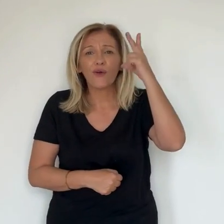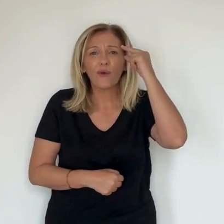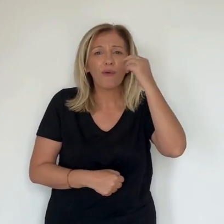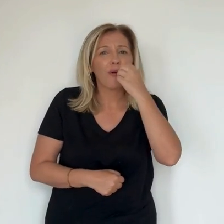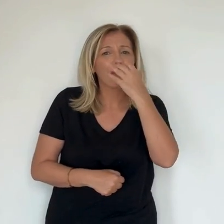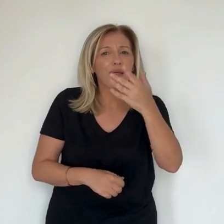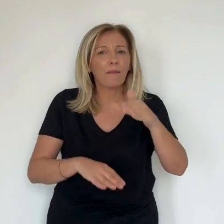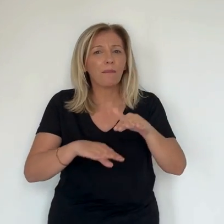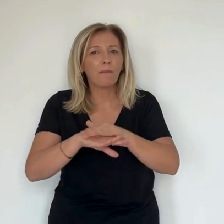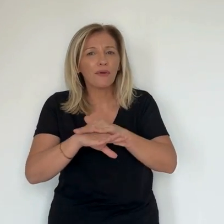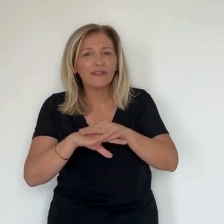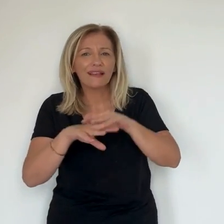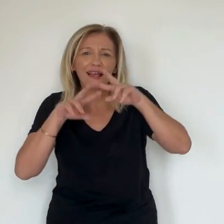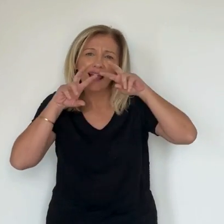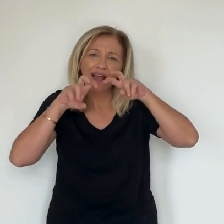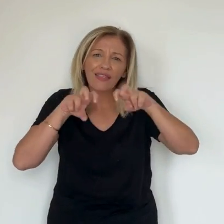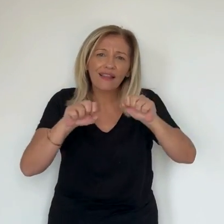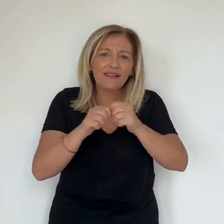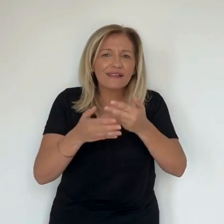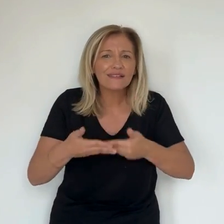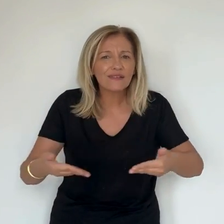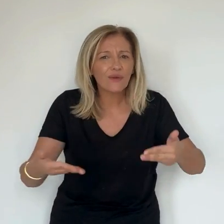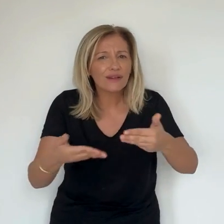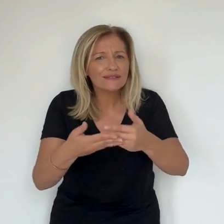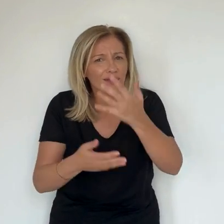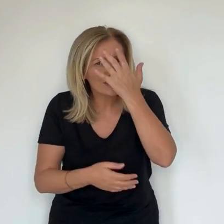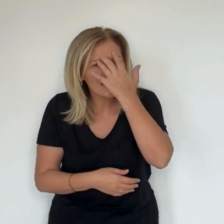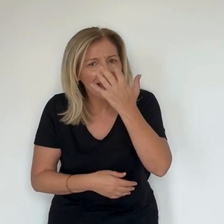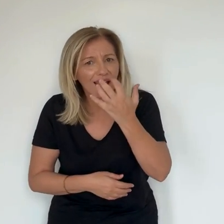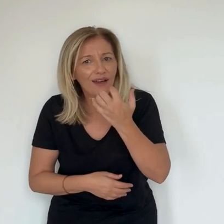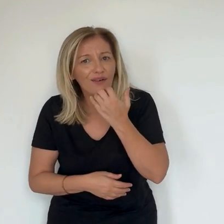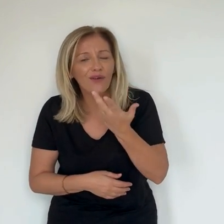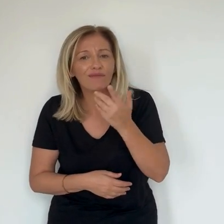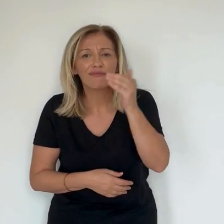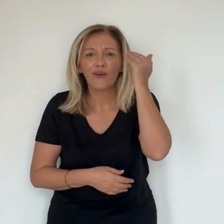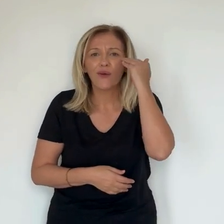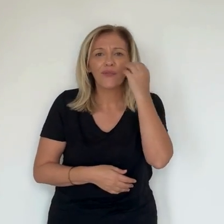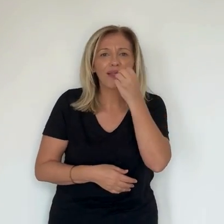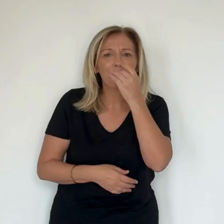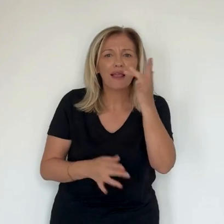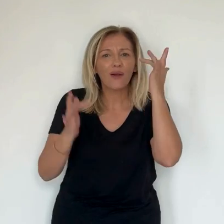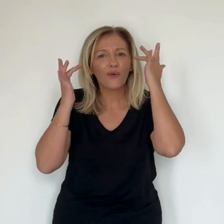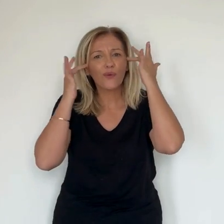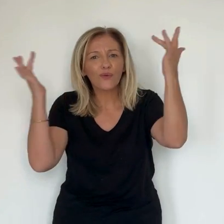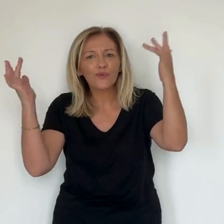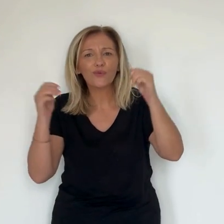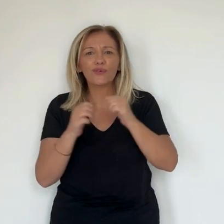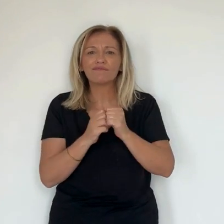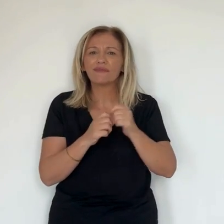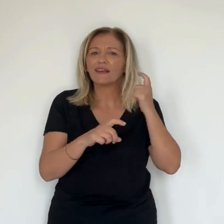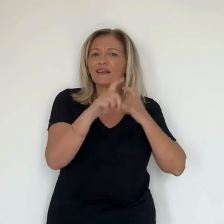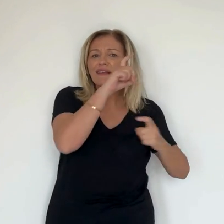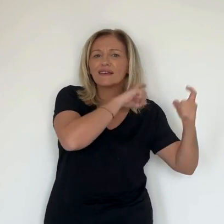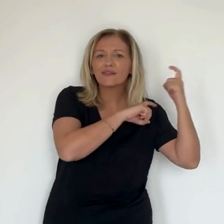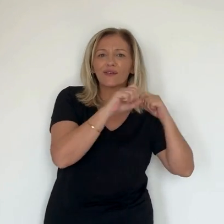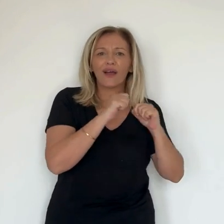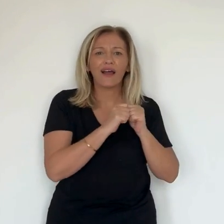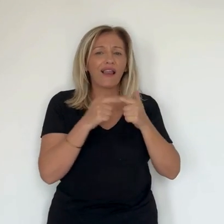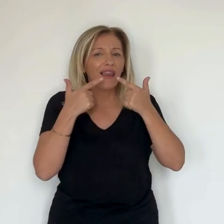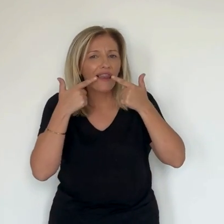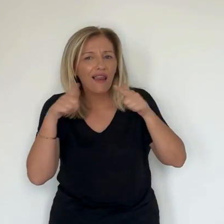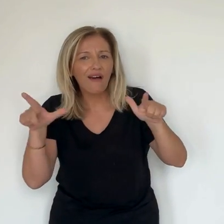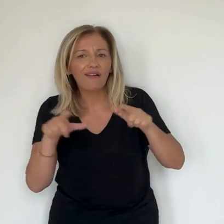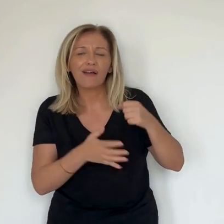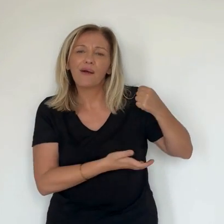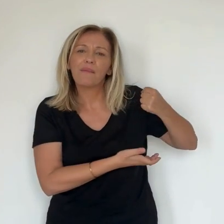avons, vous avez des élus de très grande qualité en termes de profondeur politique, en termes de rigueur d'analyse, en termes aussi, j'allais presque dire,